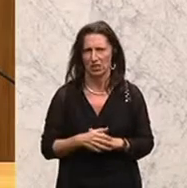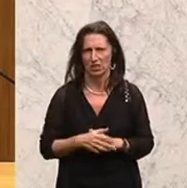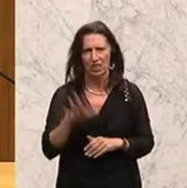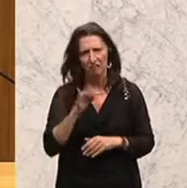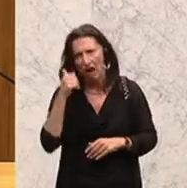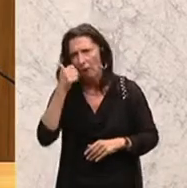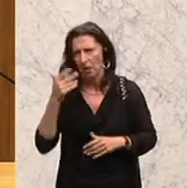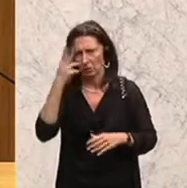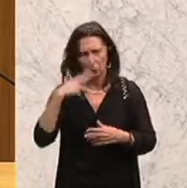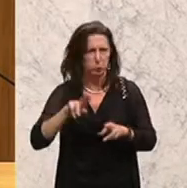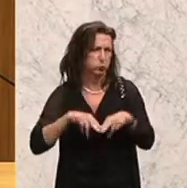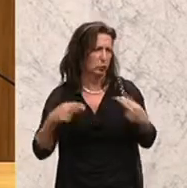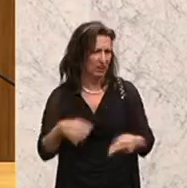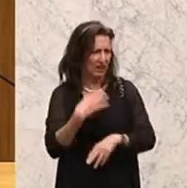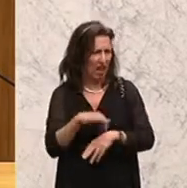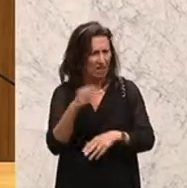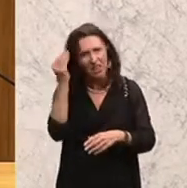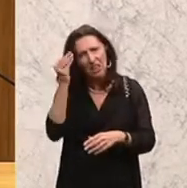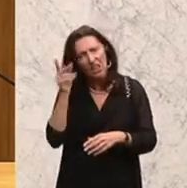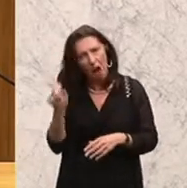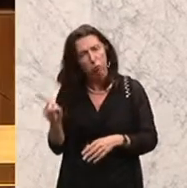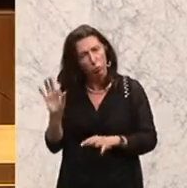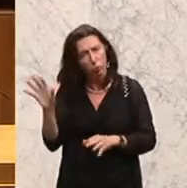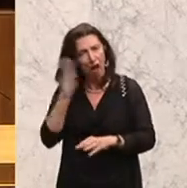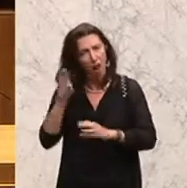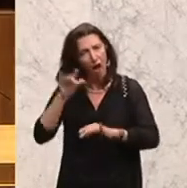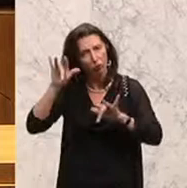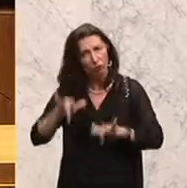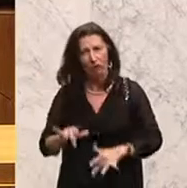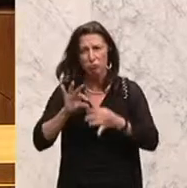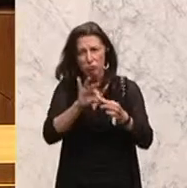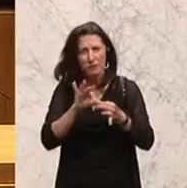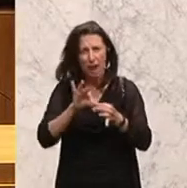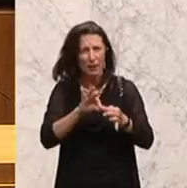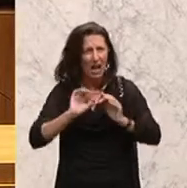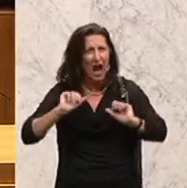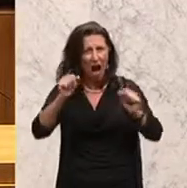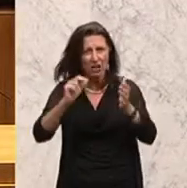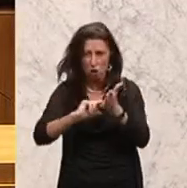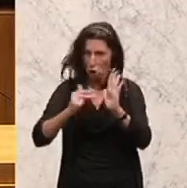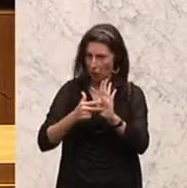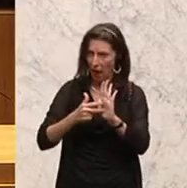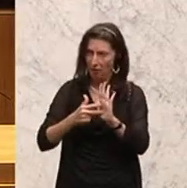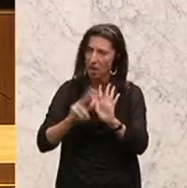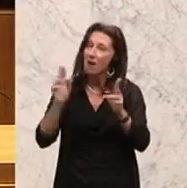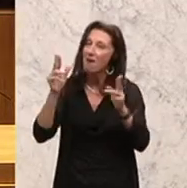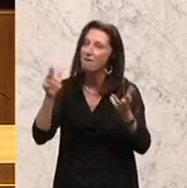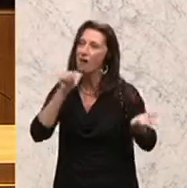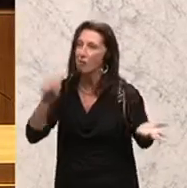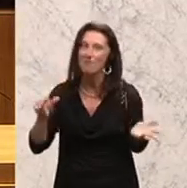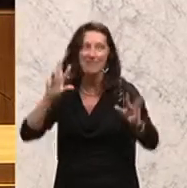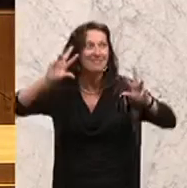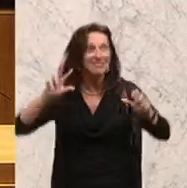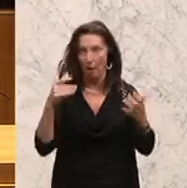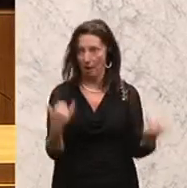Herr Bundeskanzler, glaube ich, ganz gute Erfahrungen immer wieder gemacht. Mit nationalen Aktionsplänen. Warum nicht in dieser Frage, wo wir das Gefühl haben, es gibt